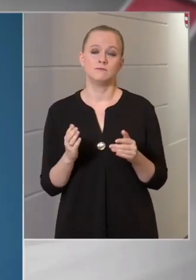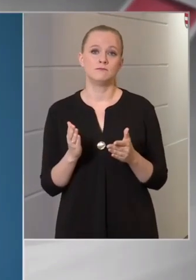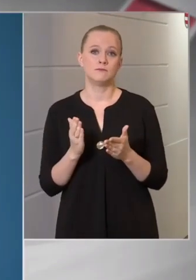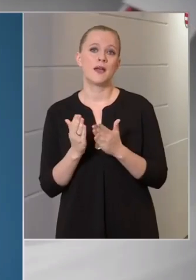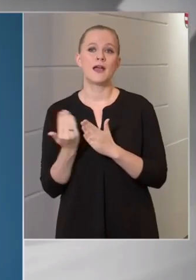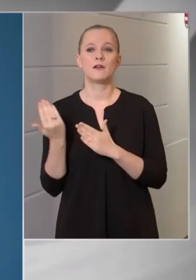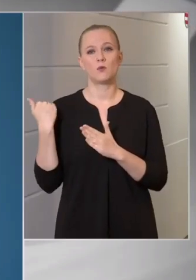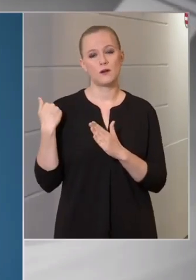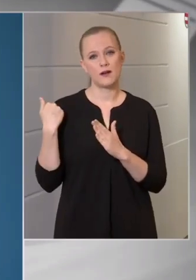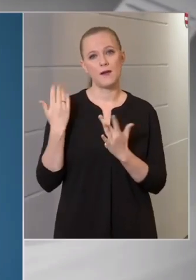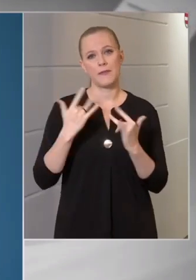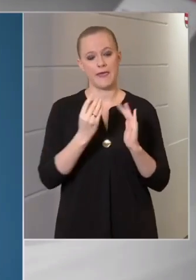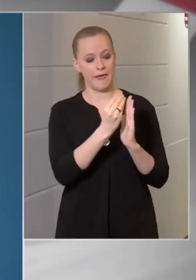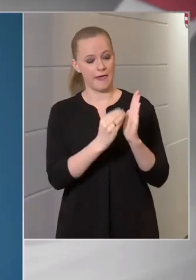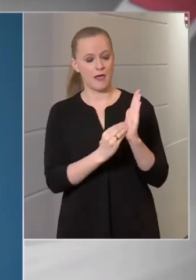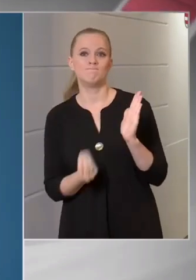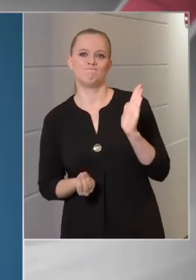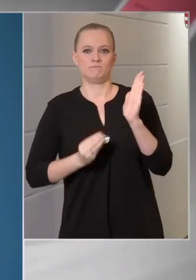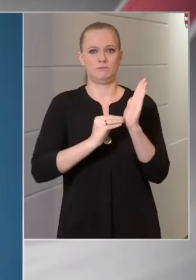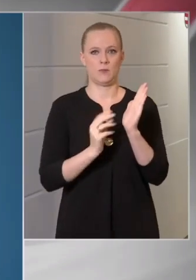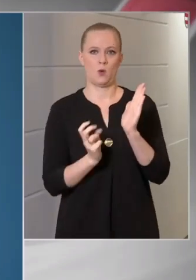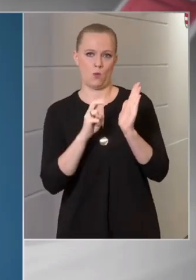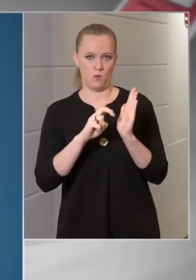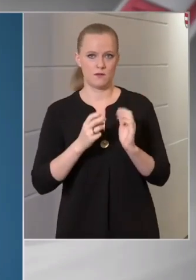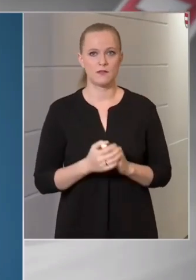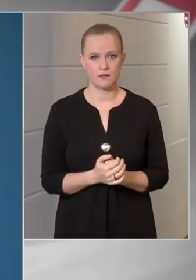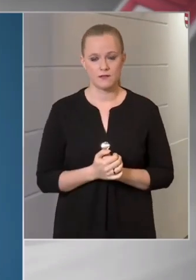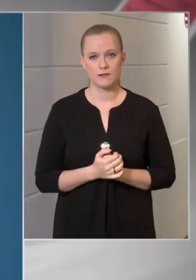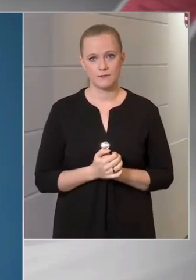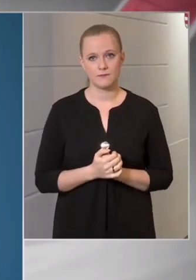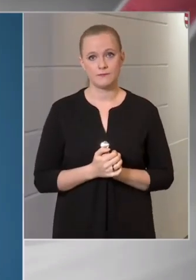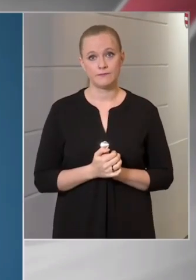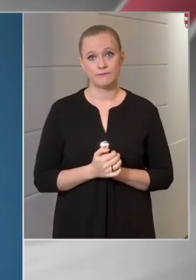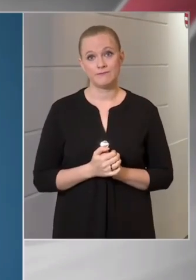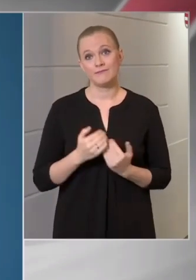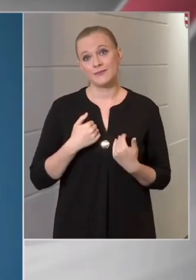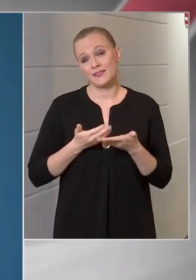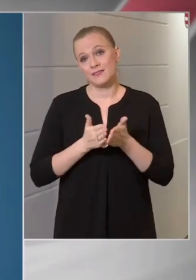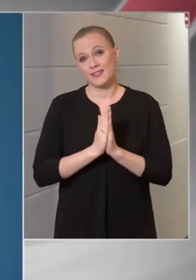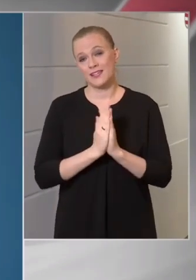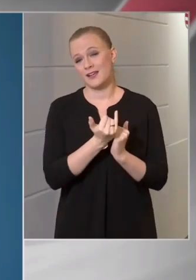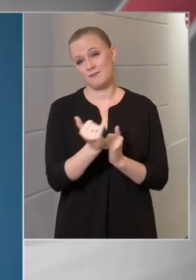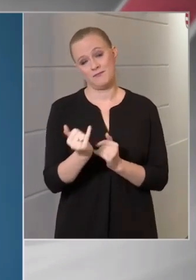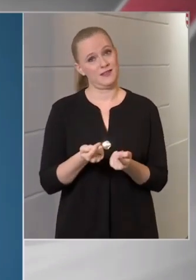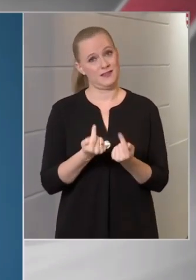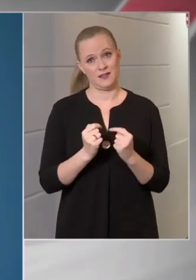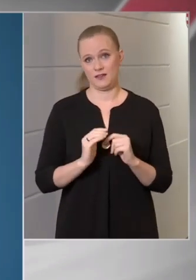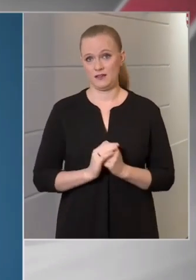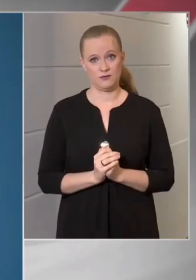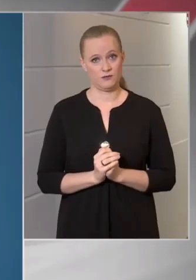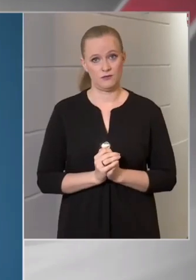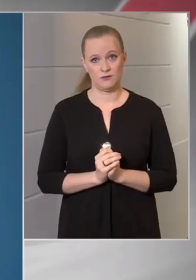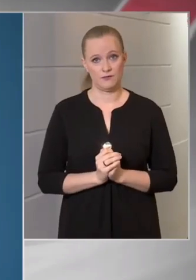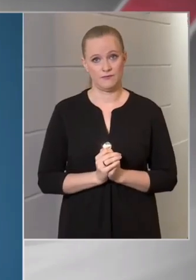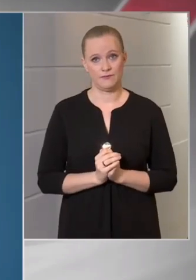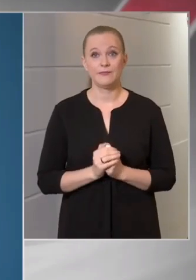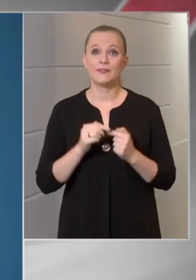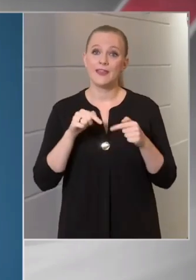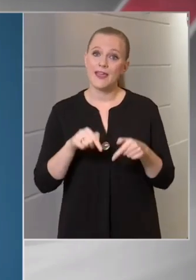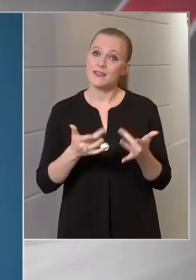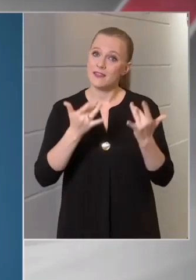korábban meglévő helyekhez. Én azt kérem mindenkitől, hogy ebben a